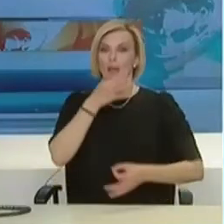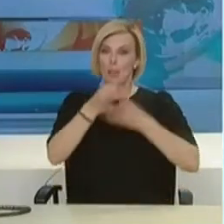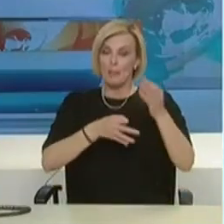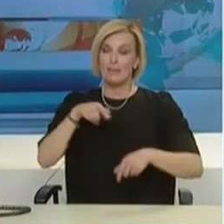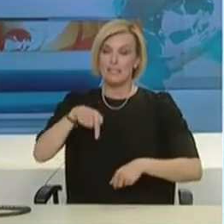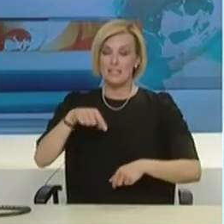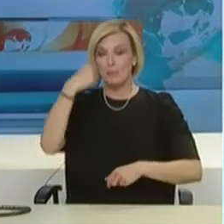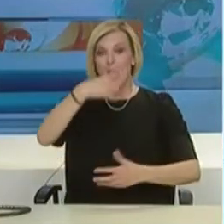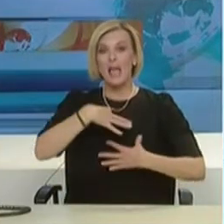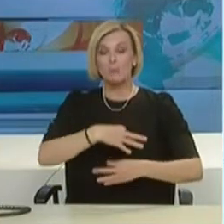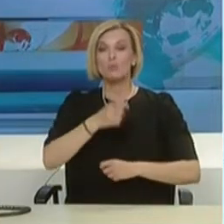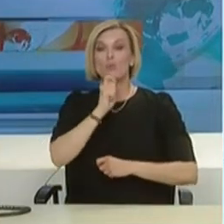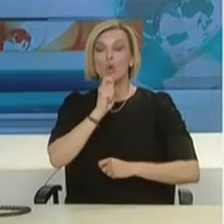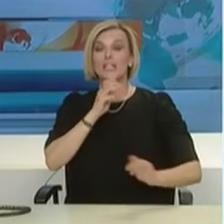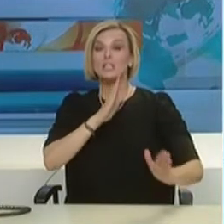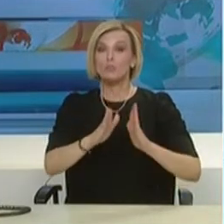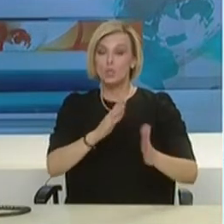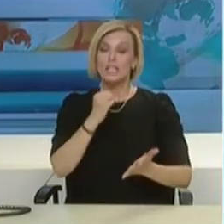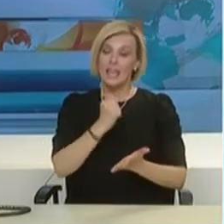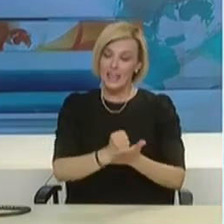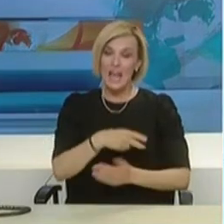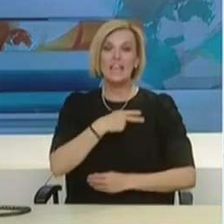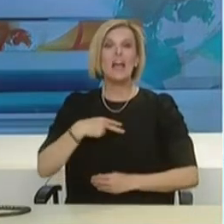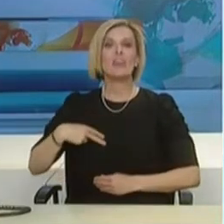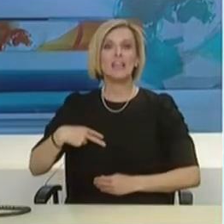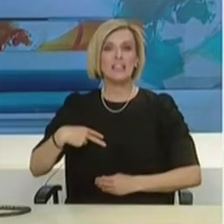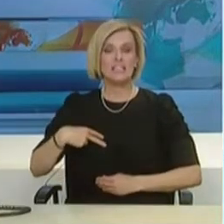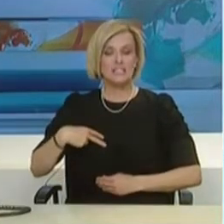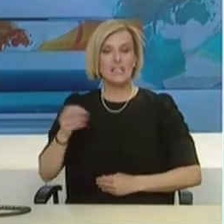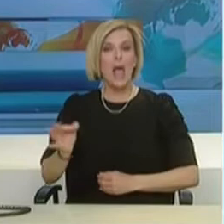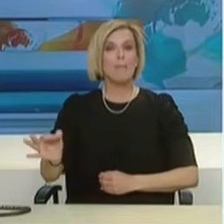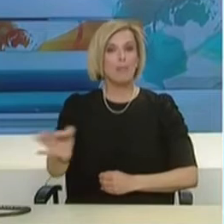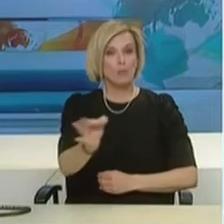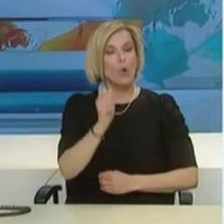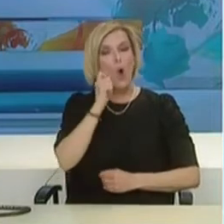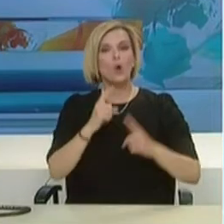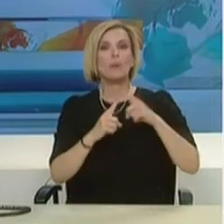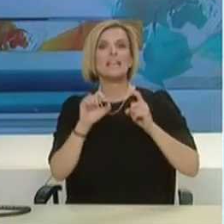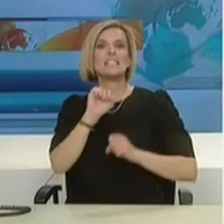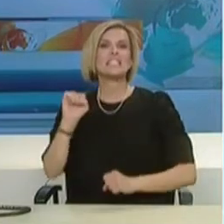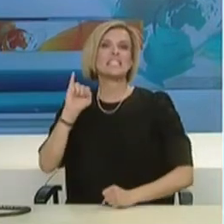και τον εκπρόσωπο του Υπουργείου Υγείας για το Νέο Κορονοϊό καθηγητή Σωτήρι Τσιόδρα, ο οποίος έχει και το λόγο.